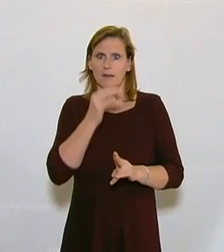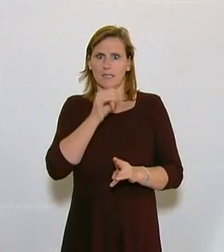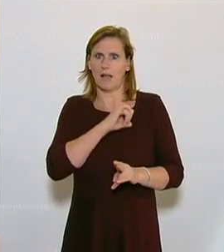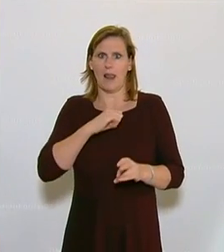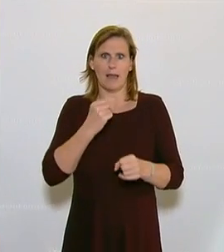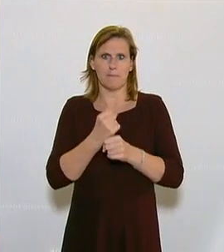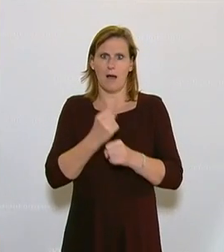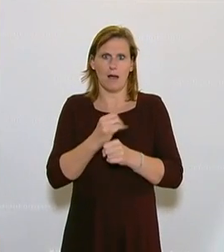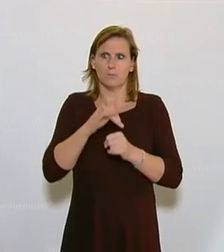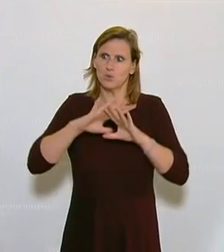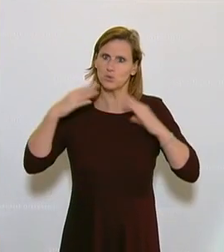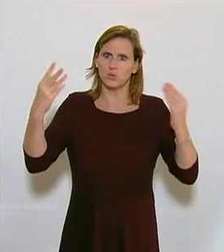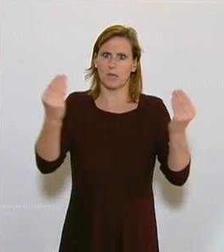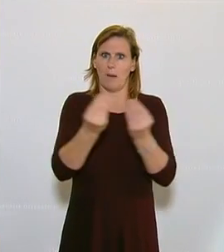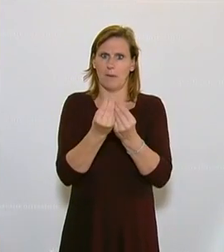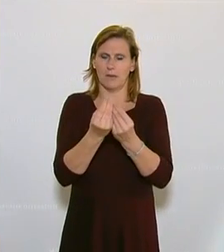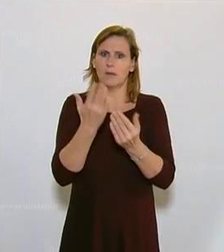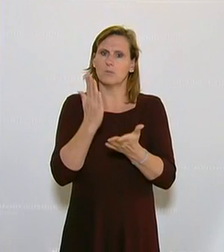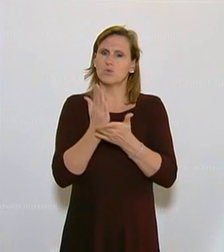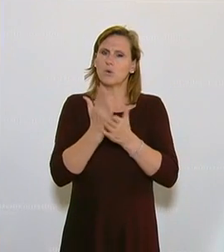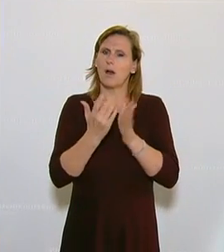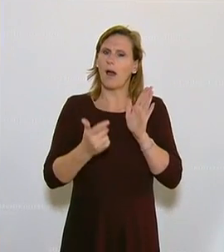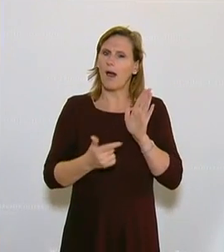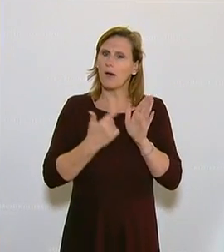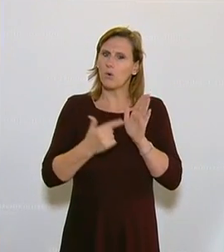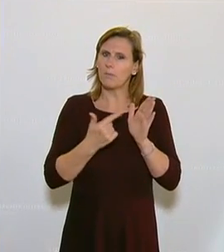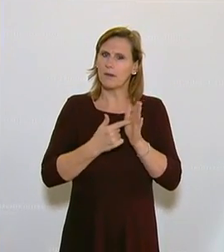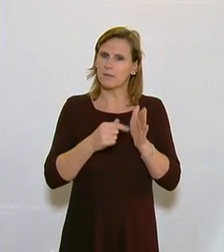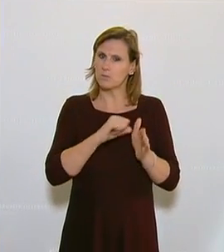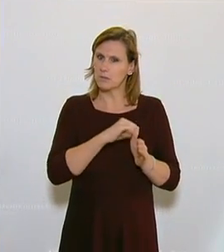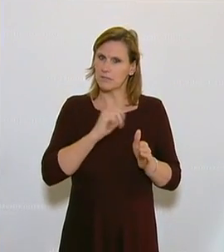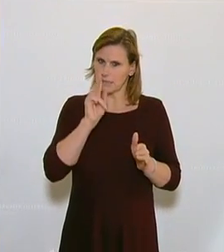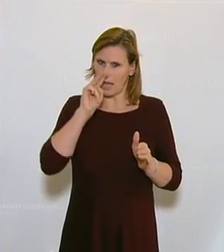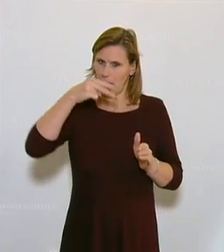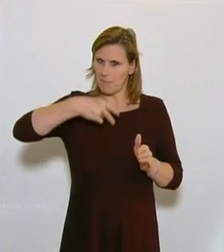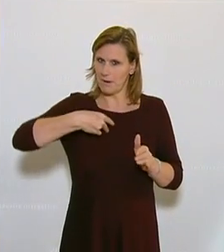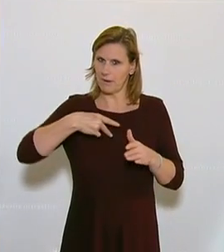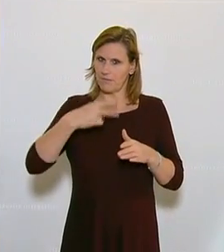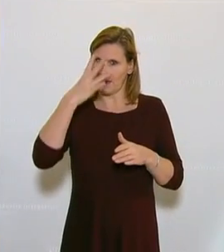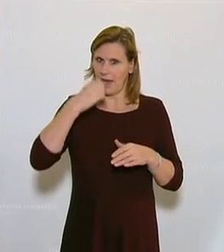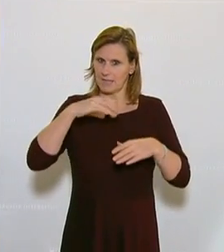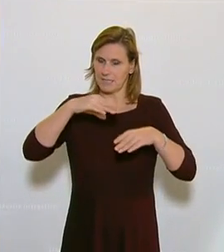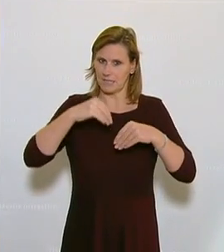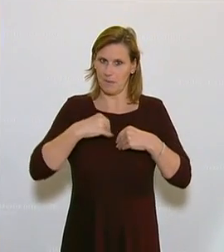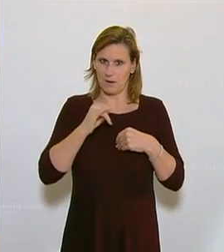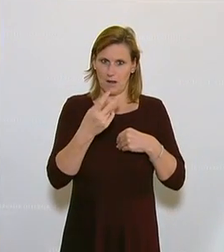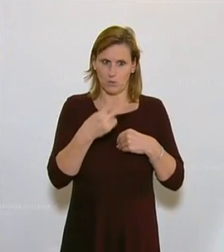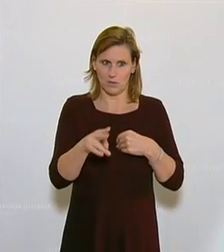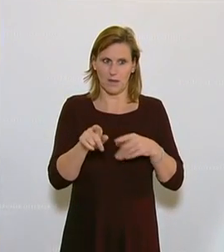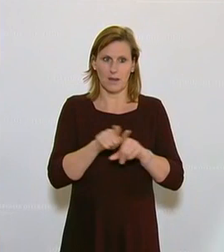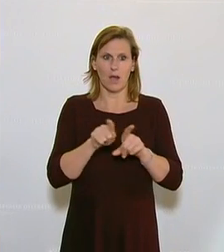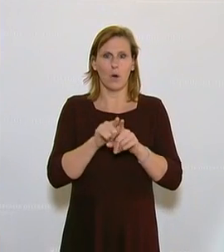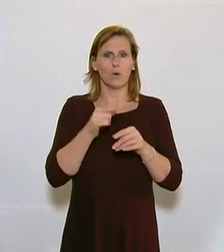Alleingang, das muss gemeinsam sein. Also man muss schon seine Argumente selbst ernst nehmen, wenn man hier vorgeht. Und das zeigt schon, dass hier